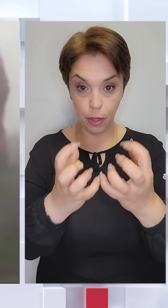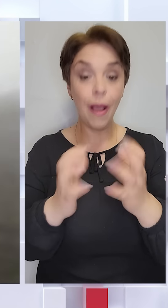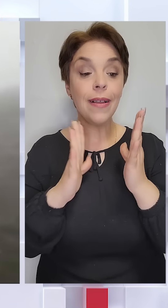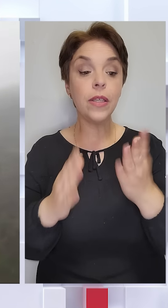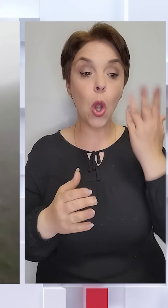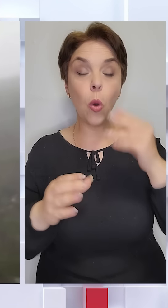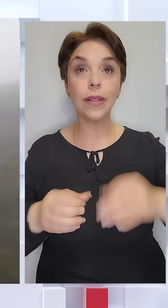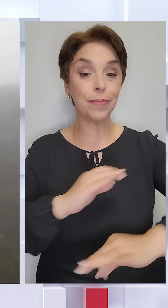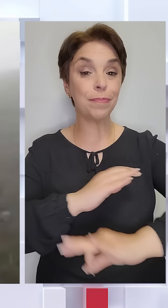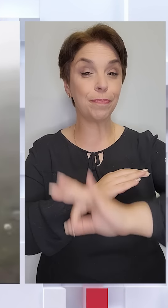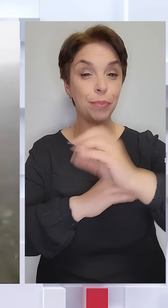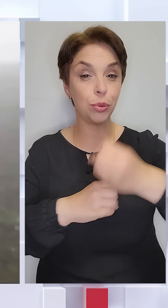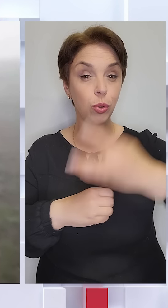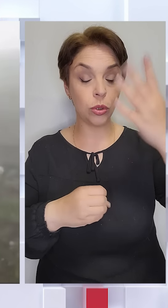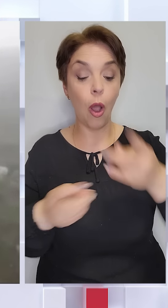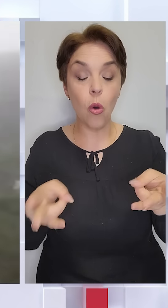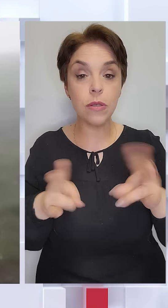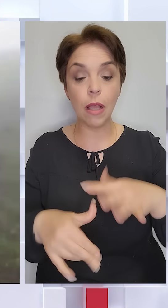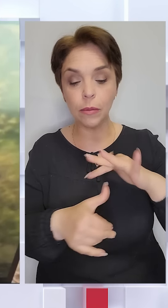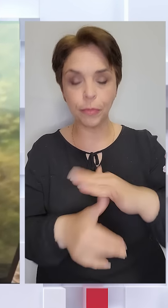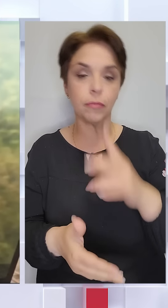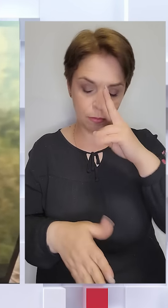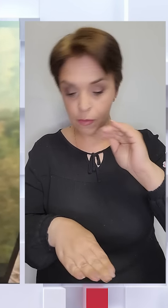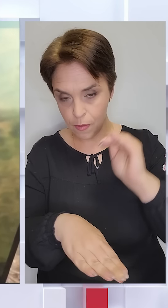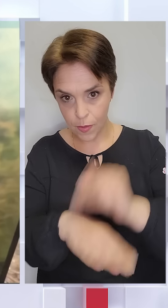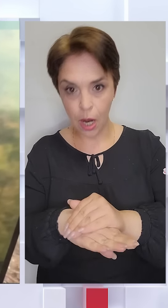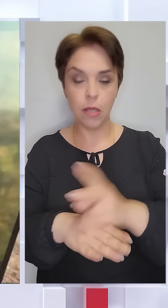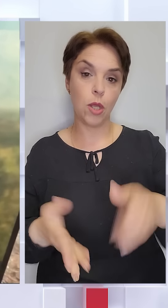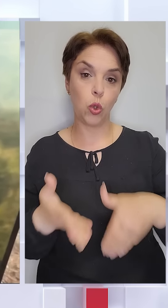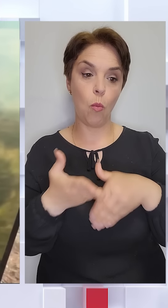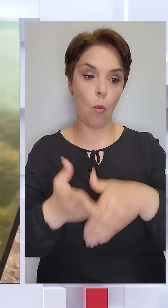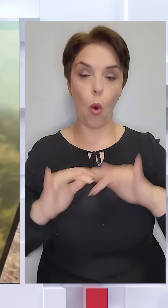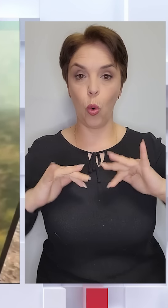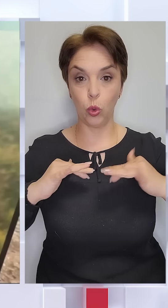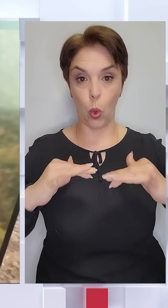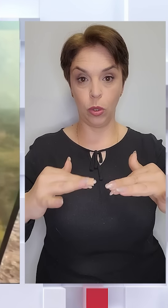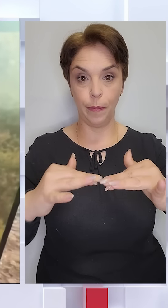коли зійшло сонце, рештки повітряного судна вдалося помітити за допомогою дрона.